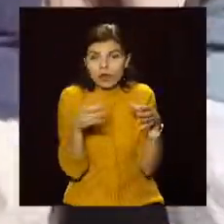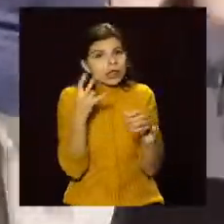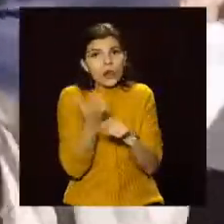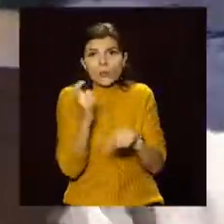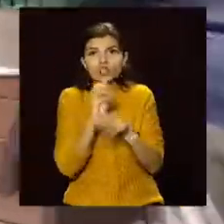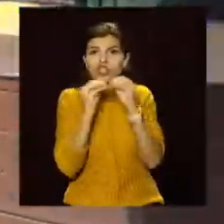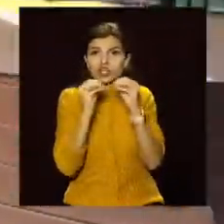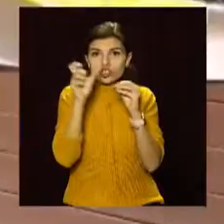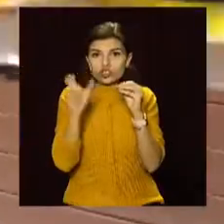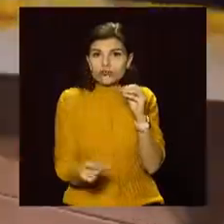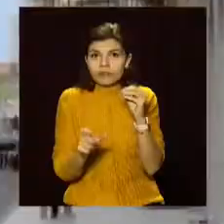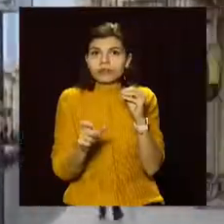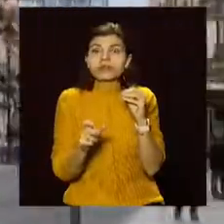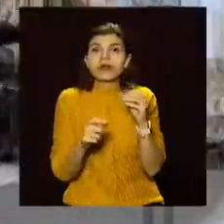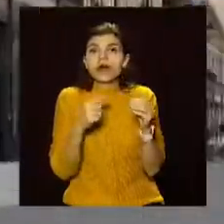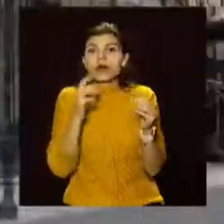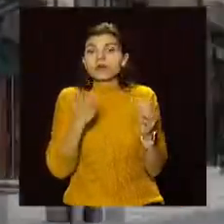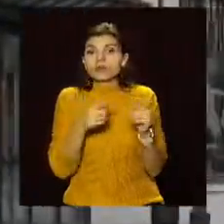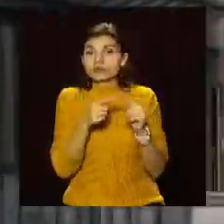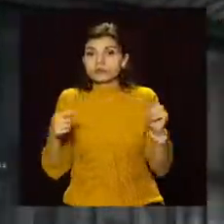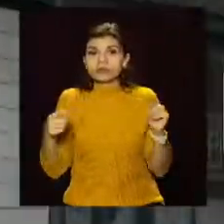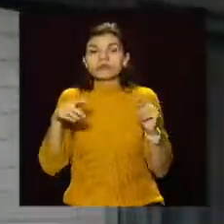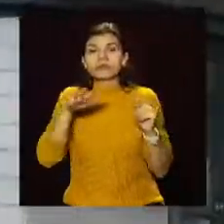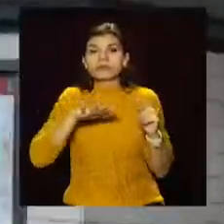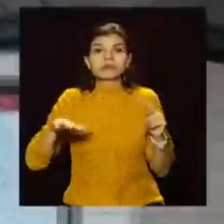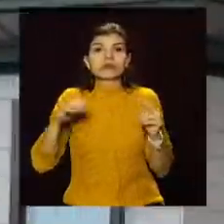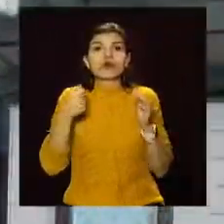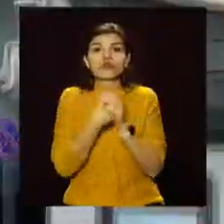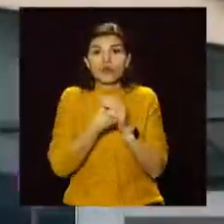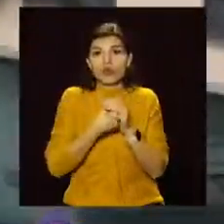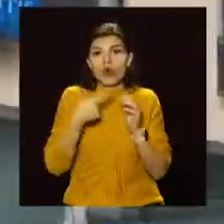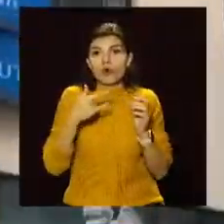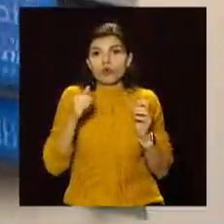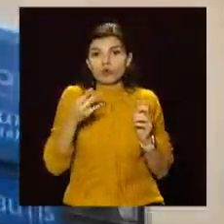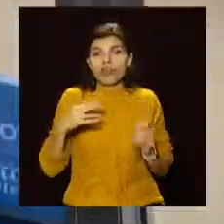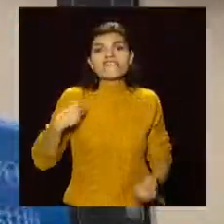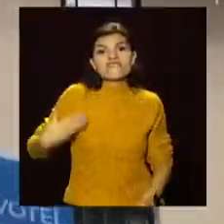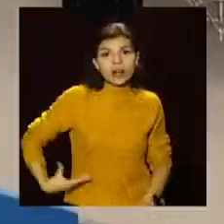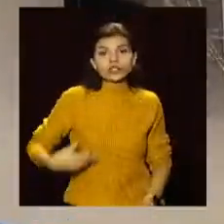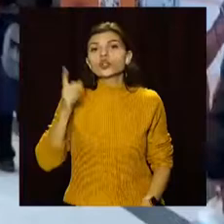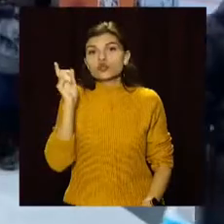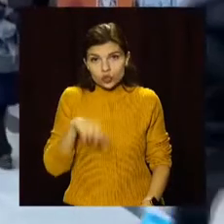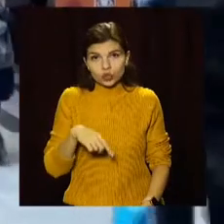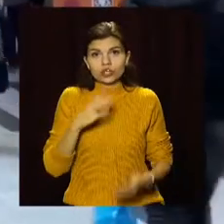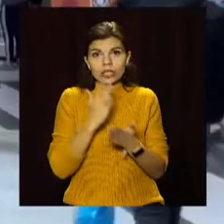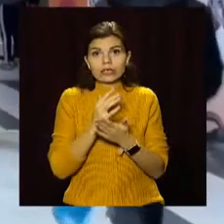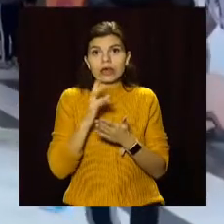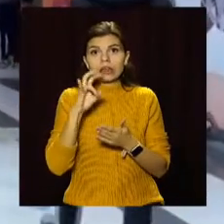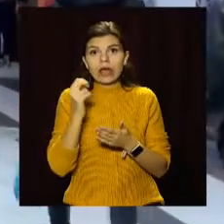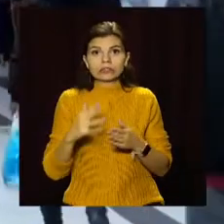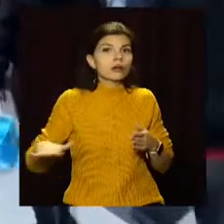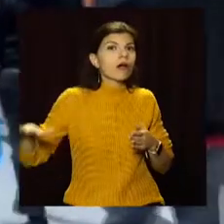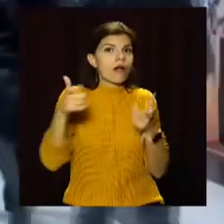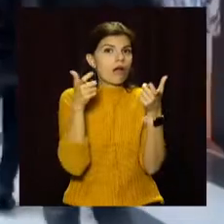не більше 10 чоловік. Обмеження діятимуть в країні щонайменше до грудня. У Франції також загальнонаціональний карантин.